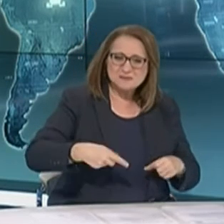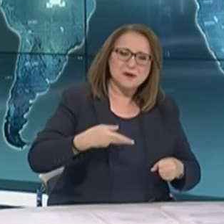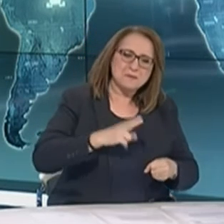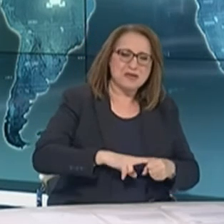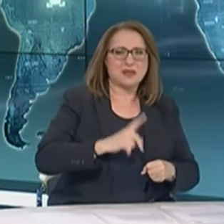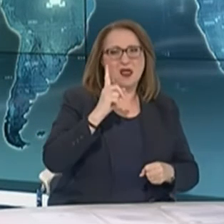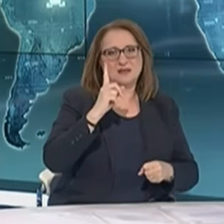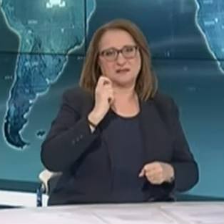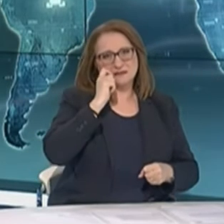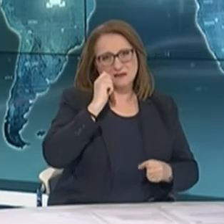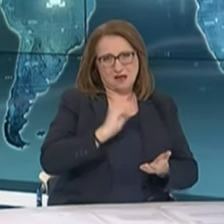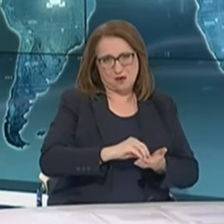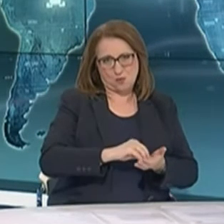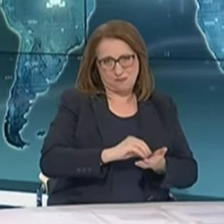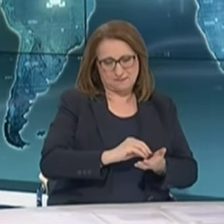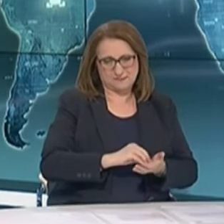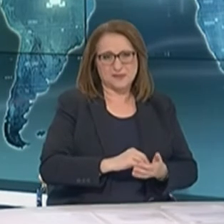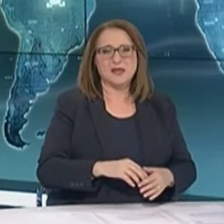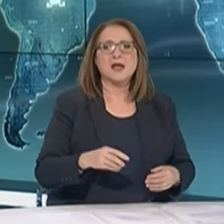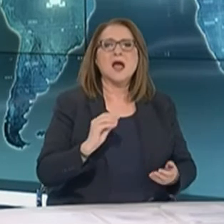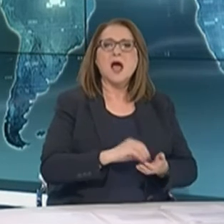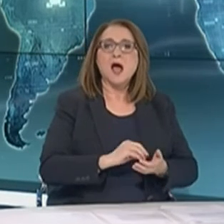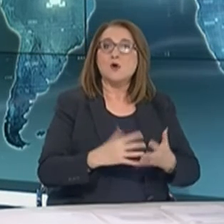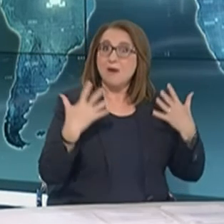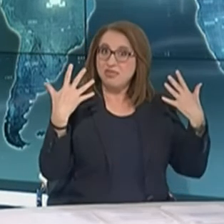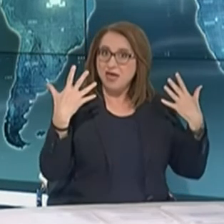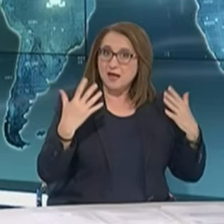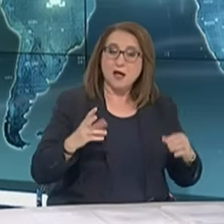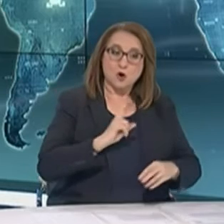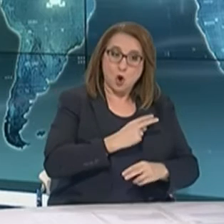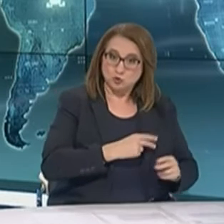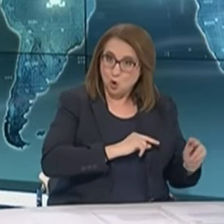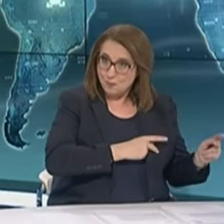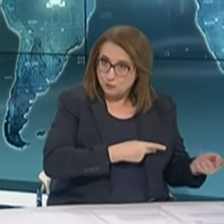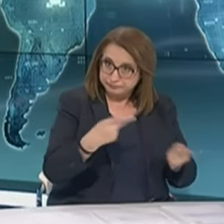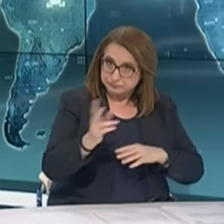Τέλος, δέκα συμπολίτες μας έχουν ήδη πάρει εξιτήριο από το νοσοκομείο.